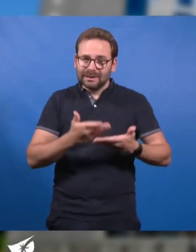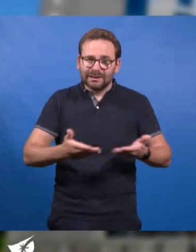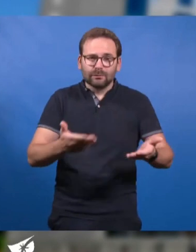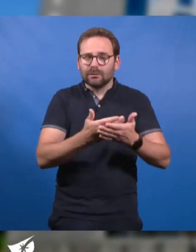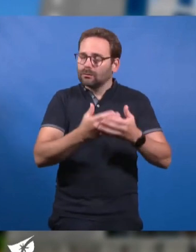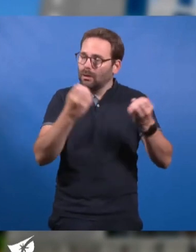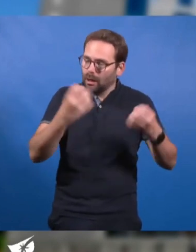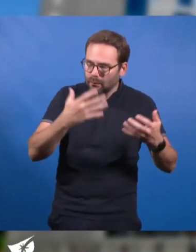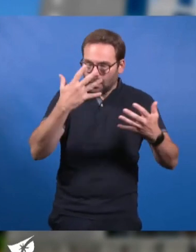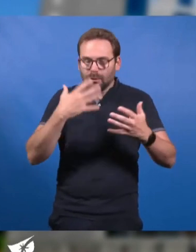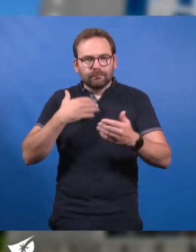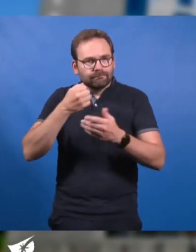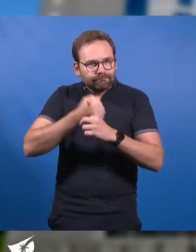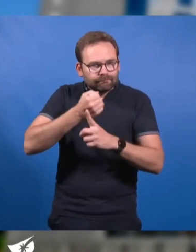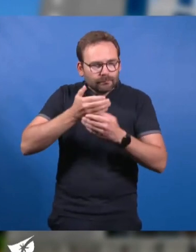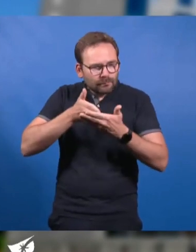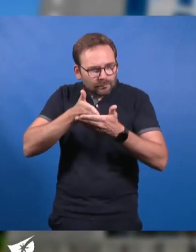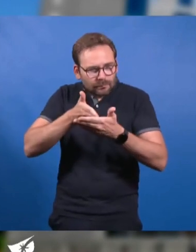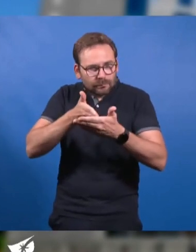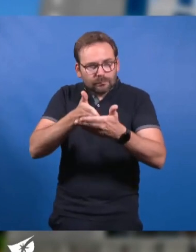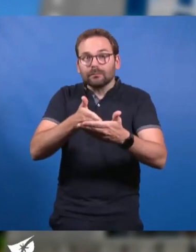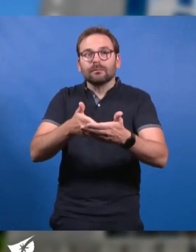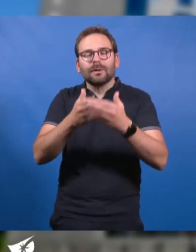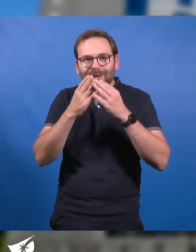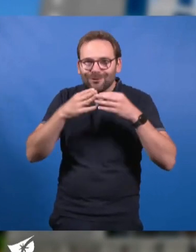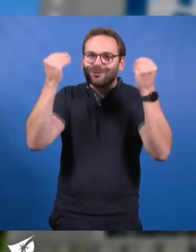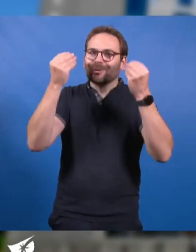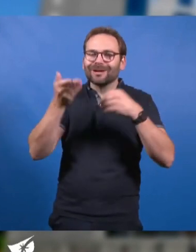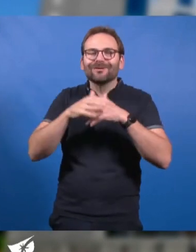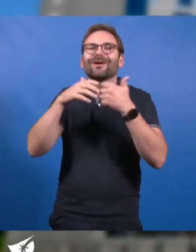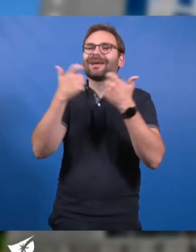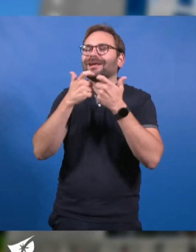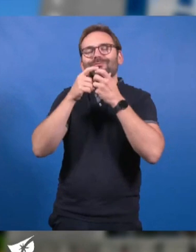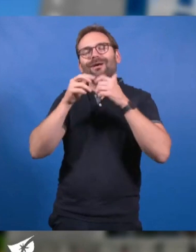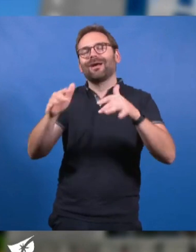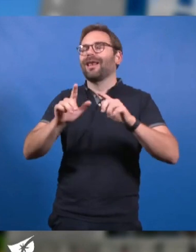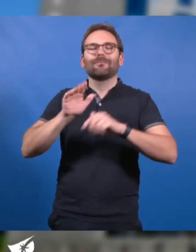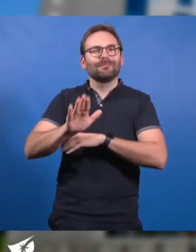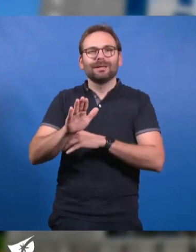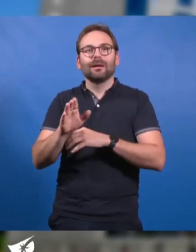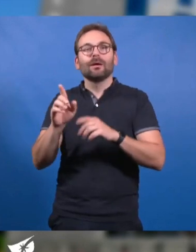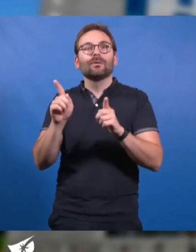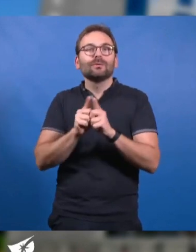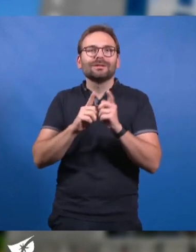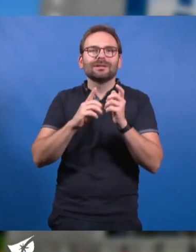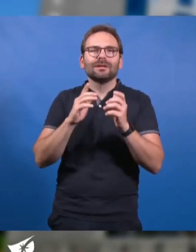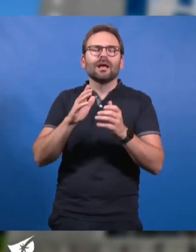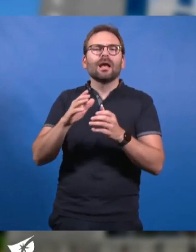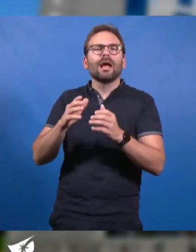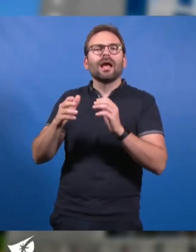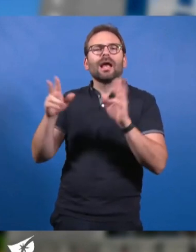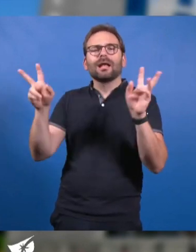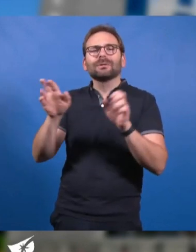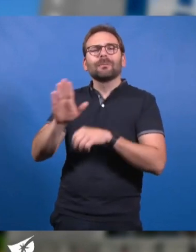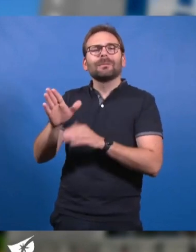sérieux qui exige la fonction, mais aussi avec son sourire et ses éclats de rire communicatifs, comme avec ses expressions marseillaises bien